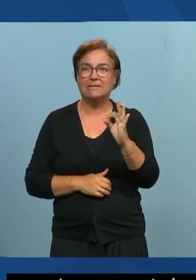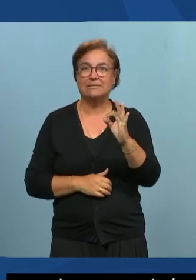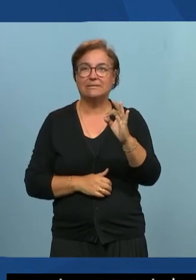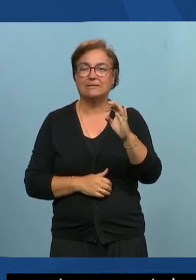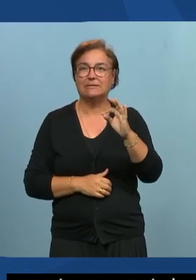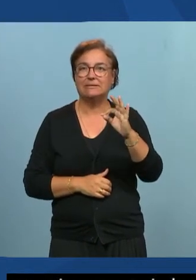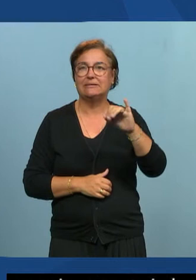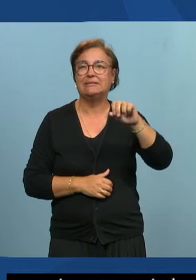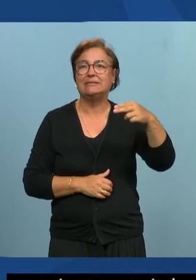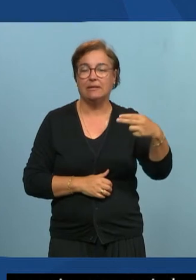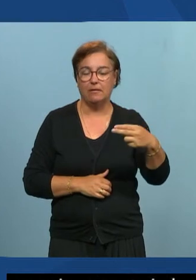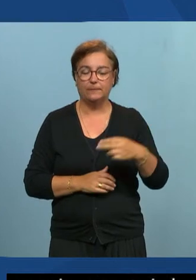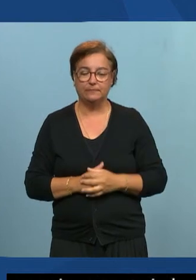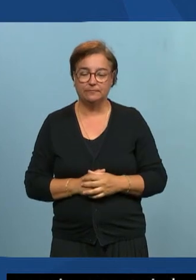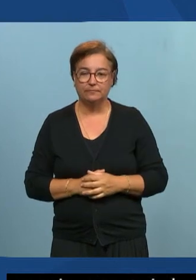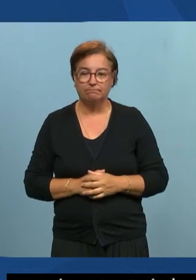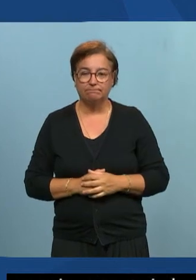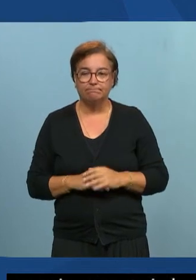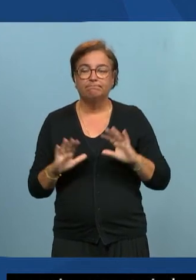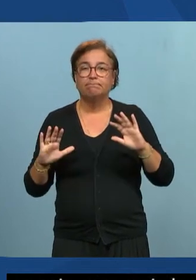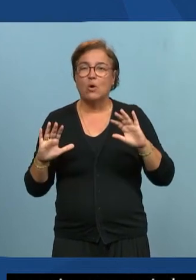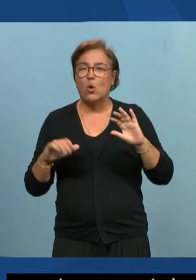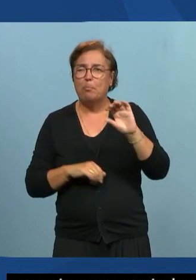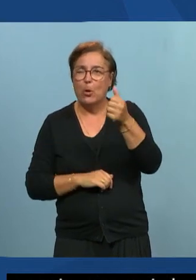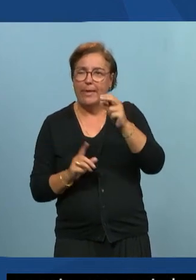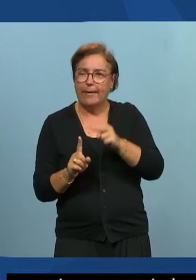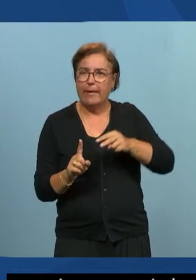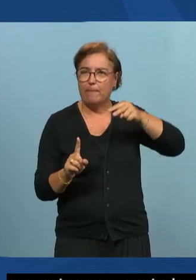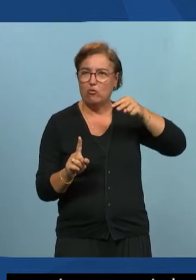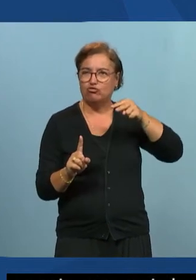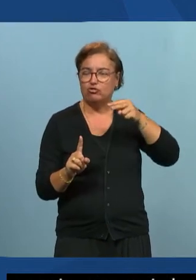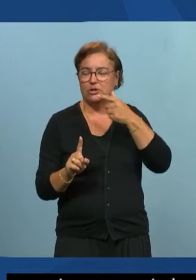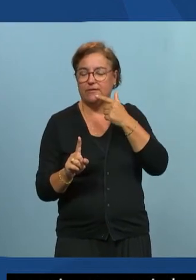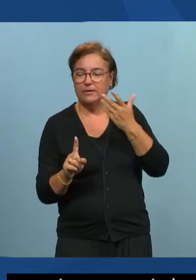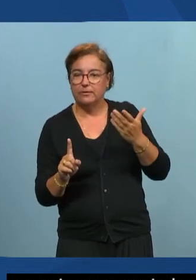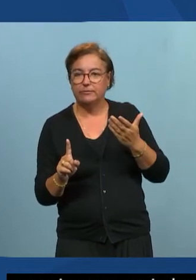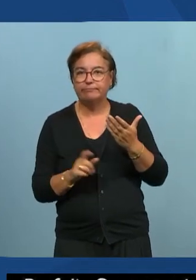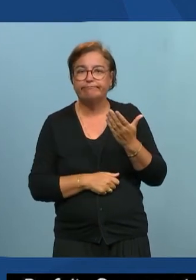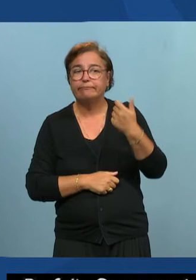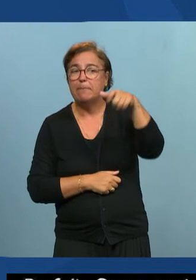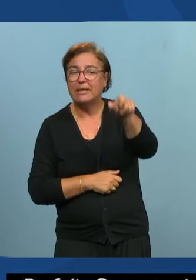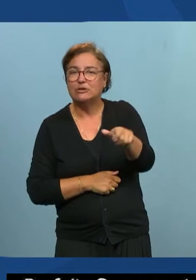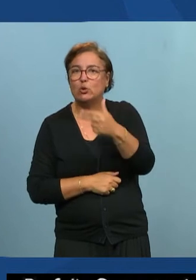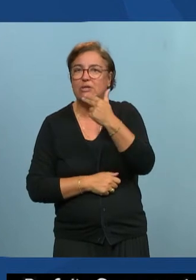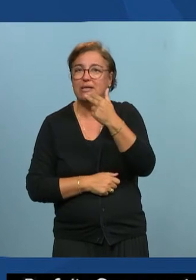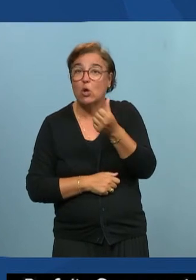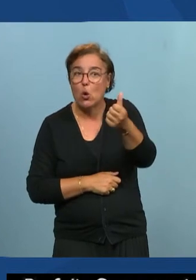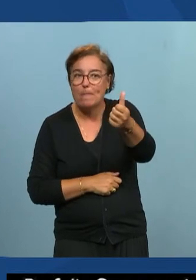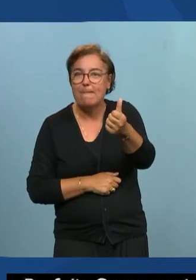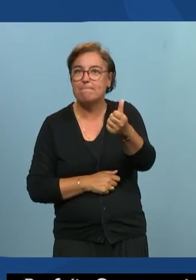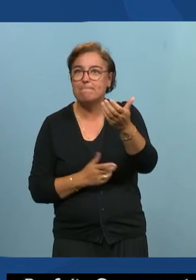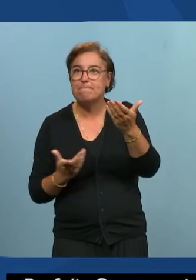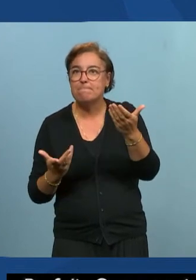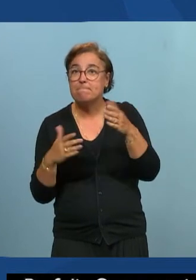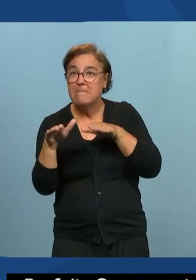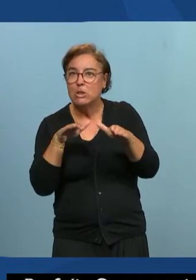En première approche, on peut considérer que lorsqu'on se pose la question de la façon dont les utilisateurs utilisent le web, qu'on a,